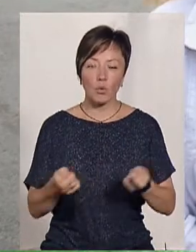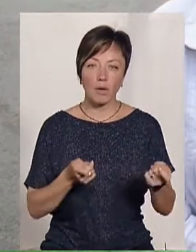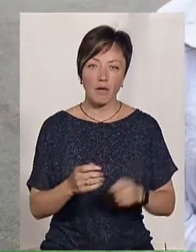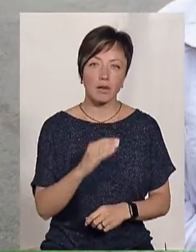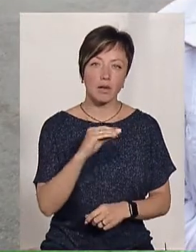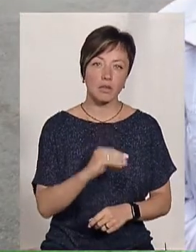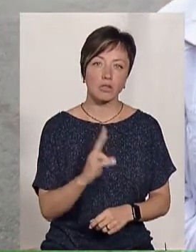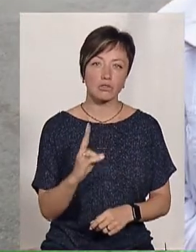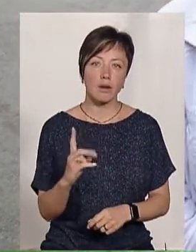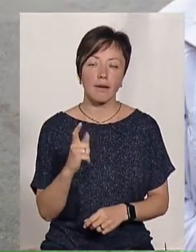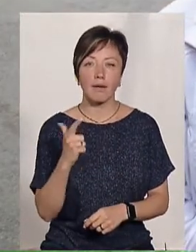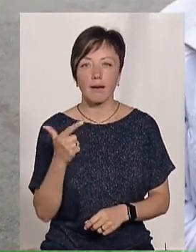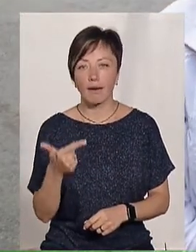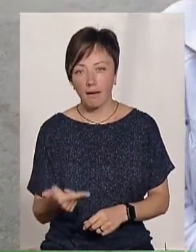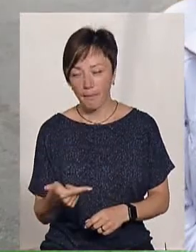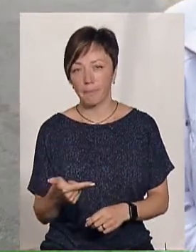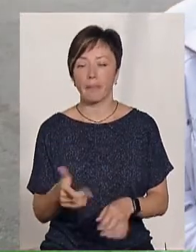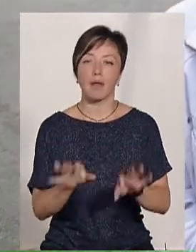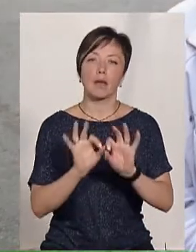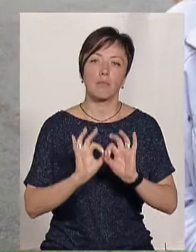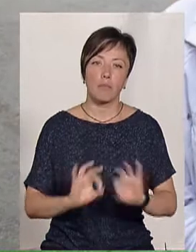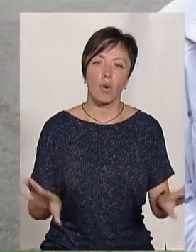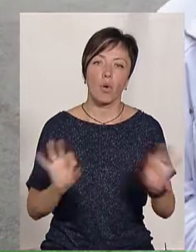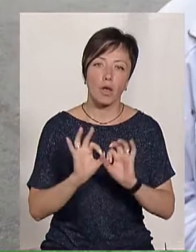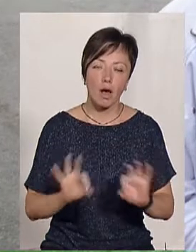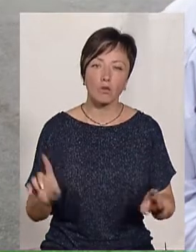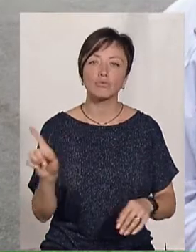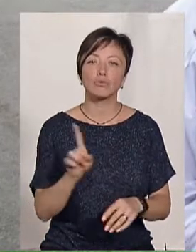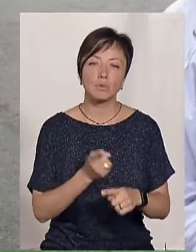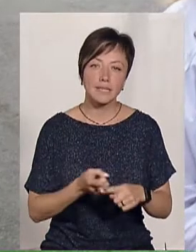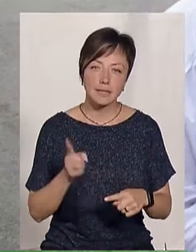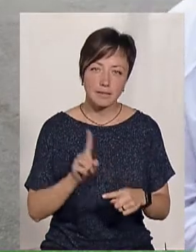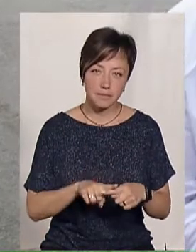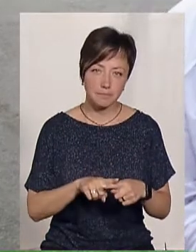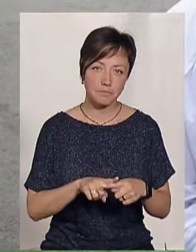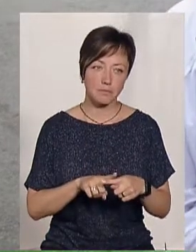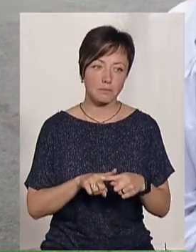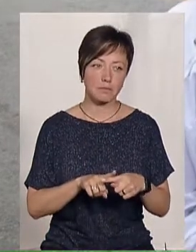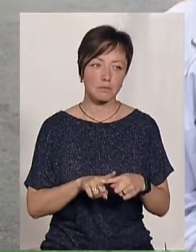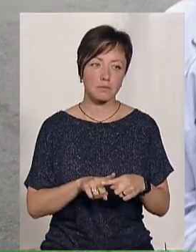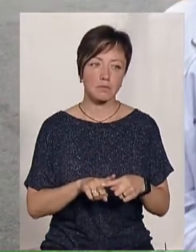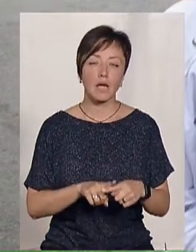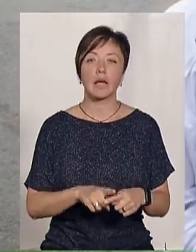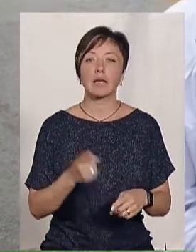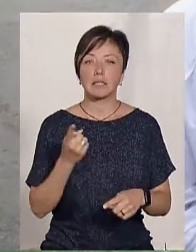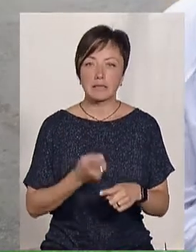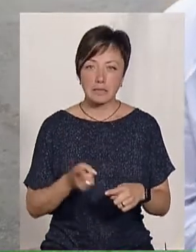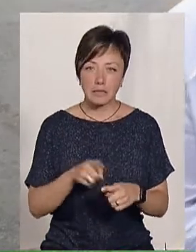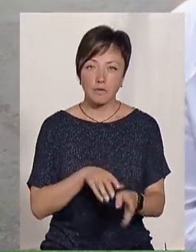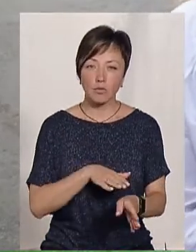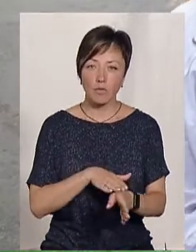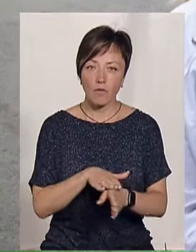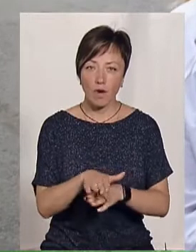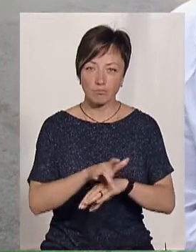господарства, які пояснювали, що це все-таки бувається капітальний ремонт будинку,